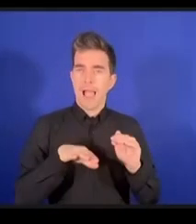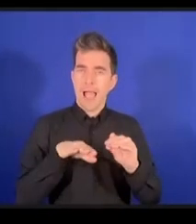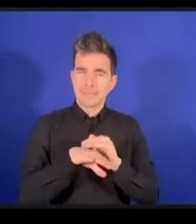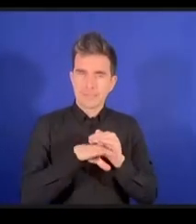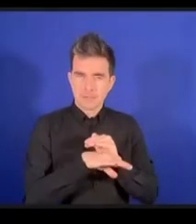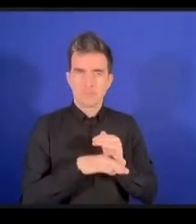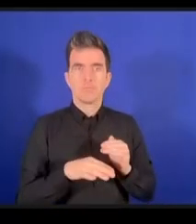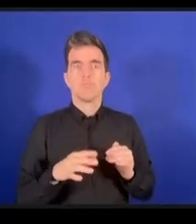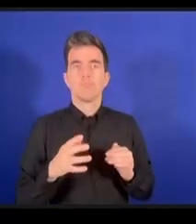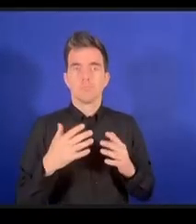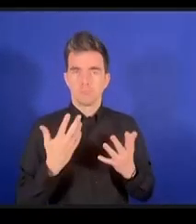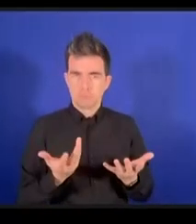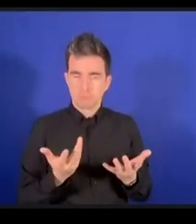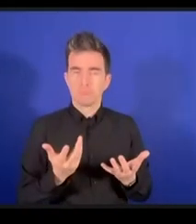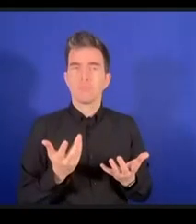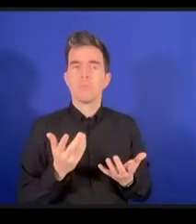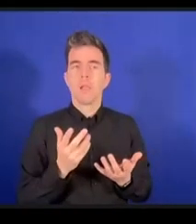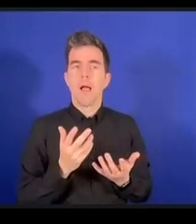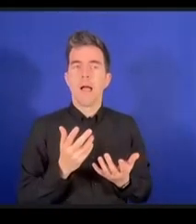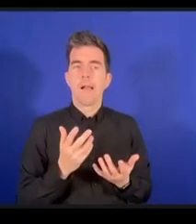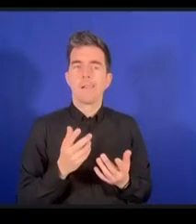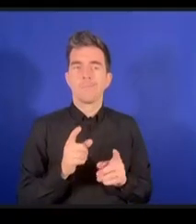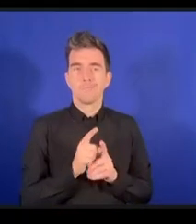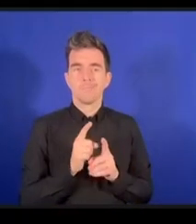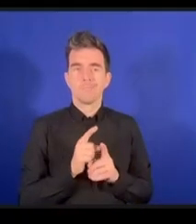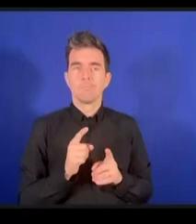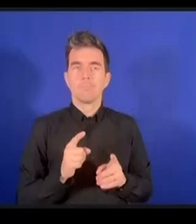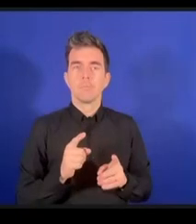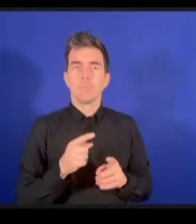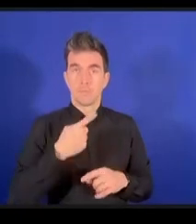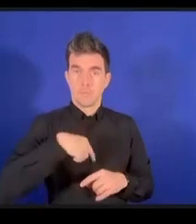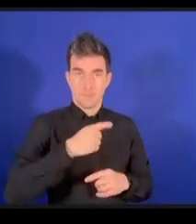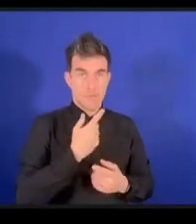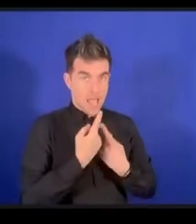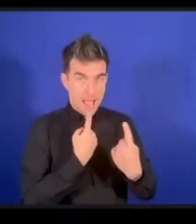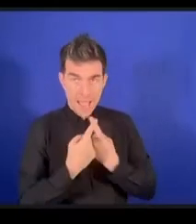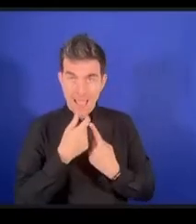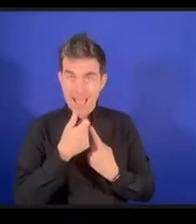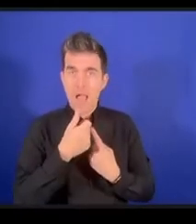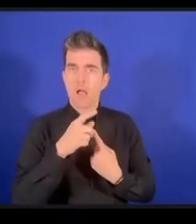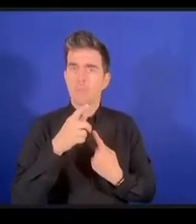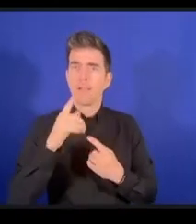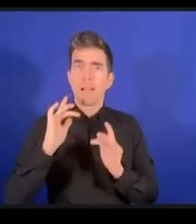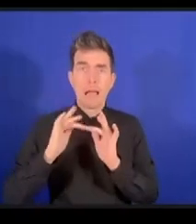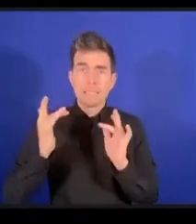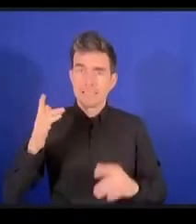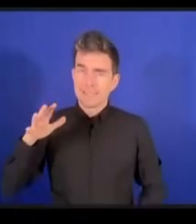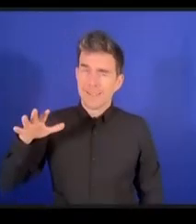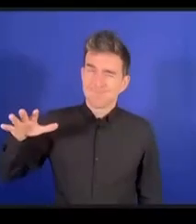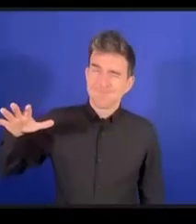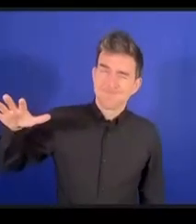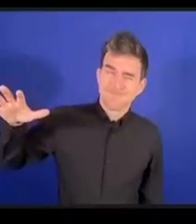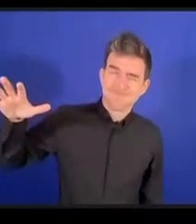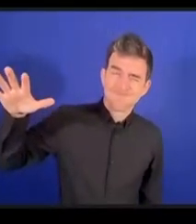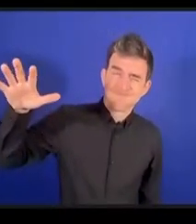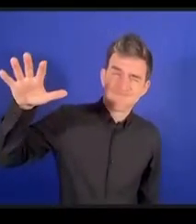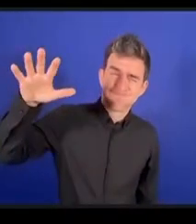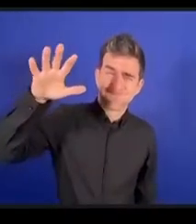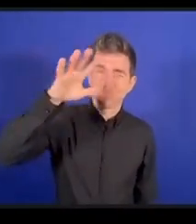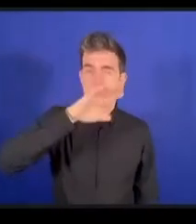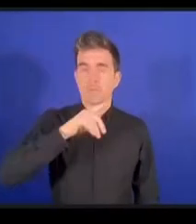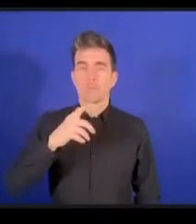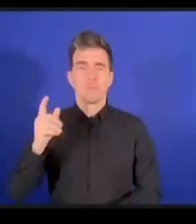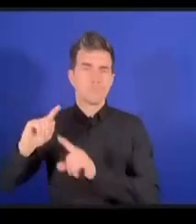conversation au sens large sur la gouvernance la protection de la vie privée et